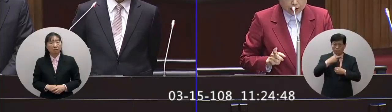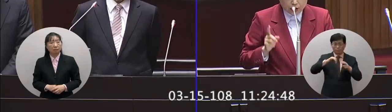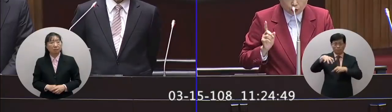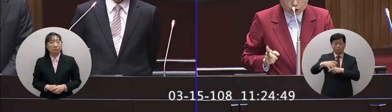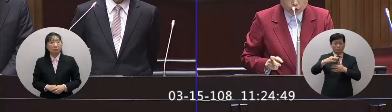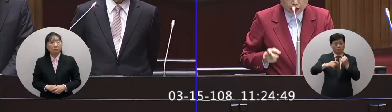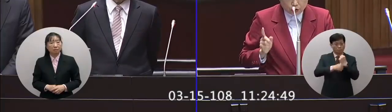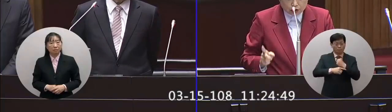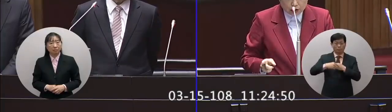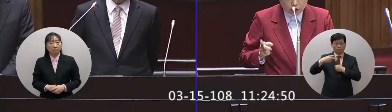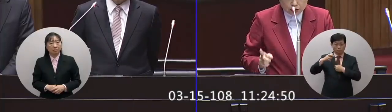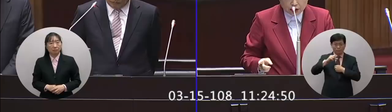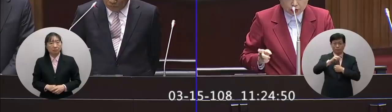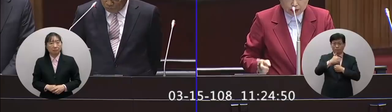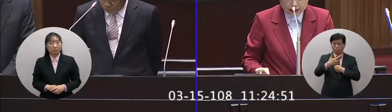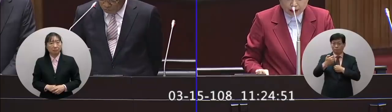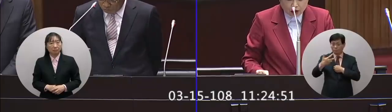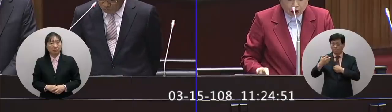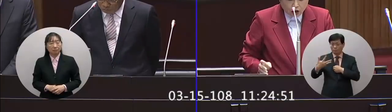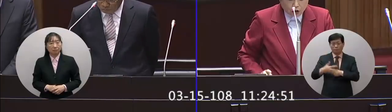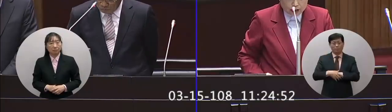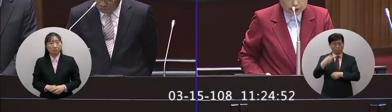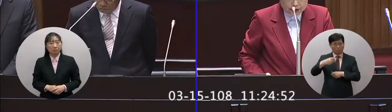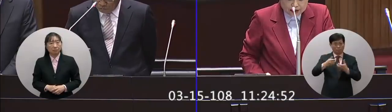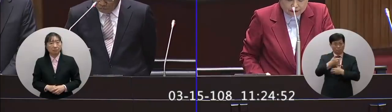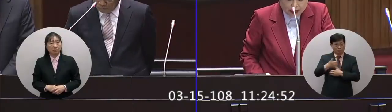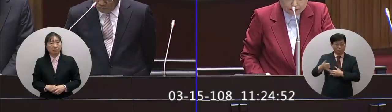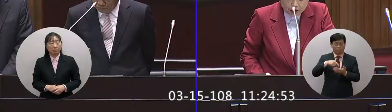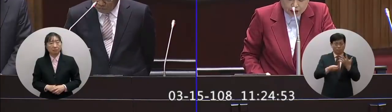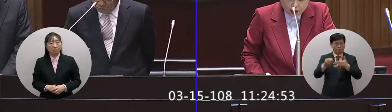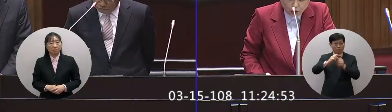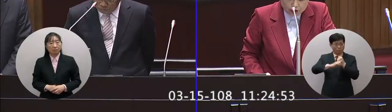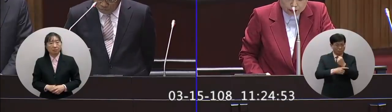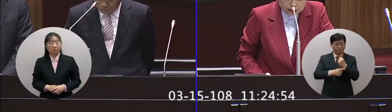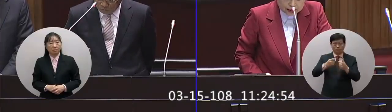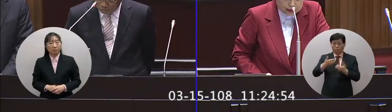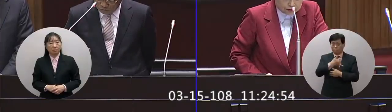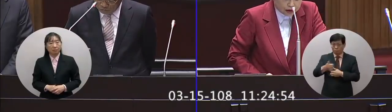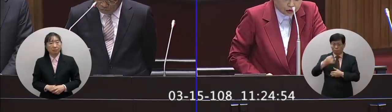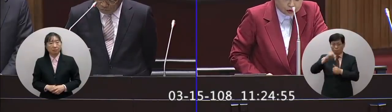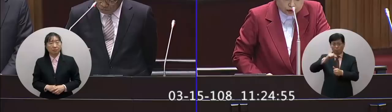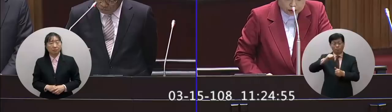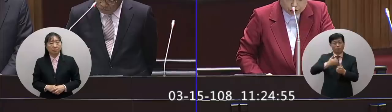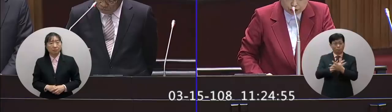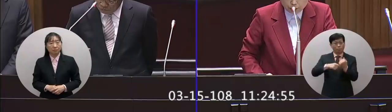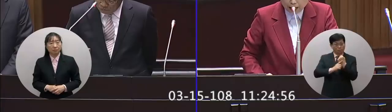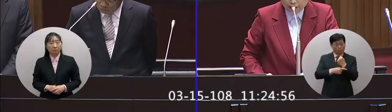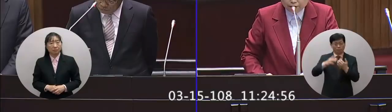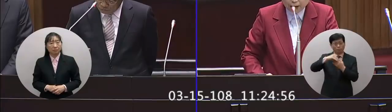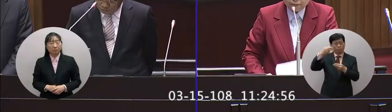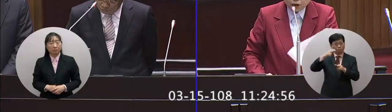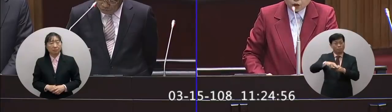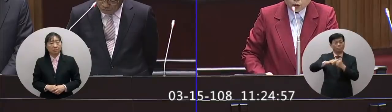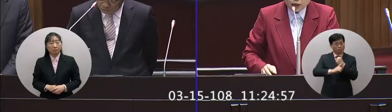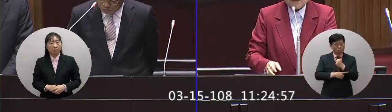第二十六條五十五條五十六五十七五十八條公務人員申簽法以及公務人員懲戒法公務人員懲懲戒